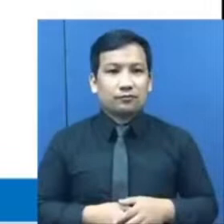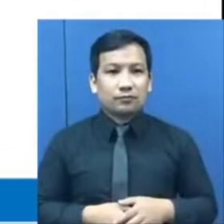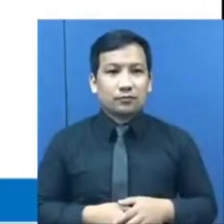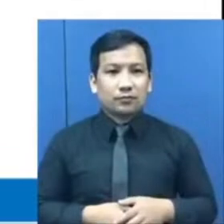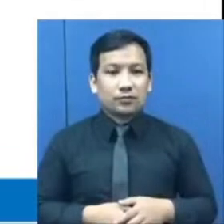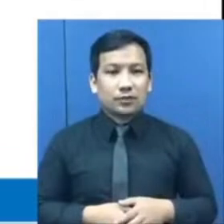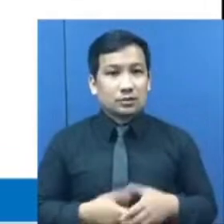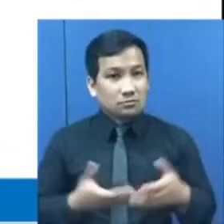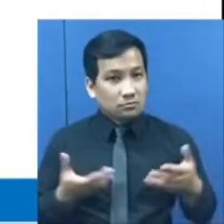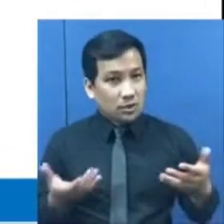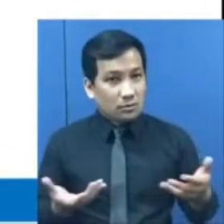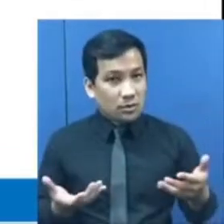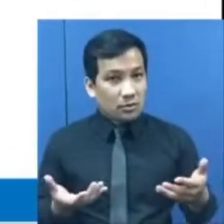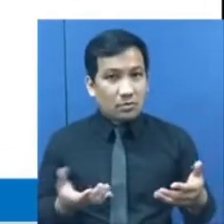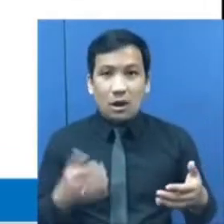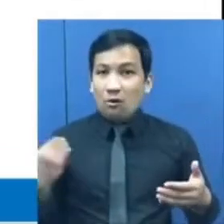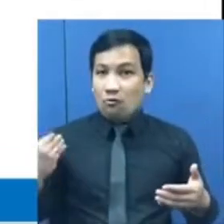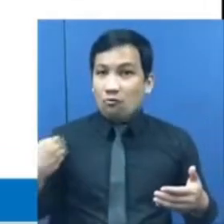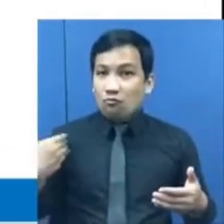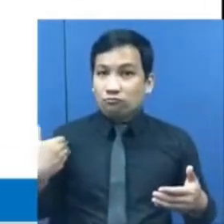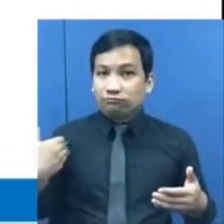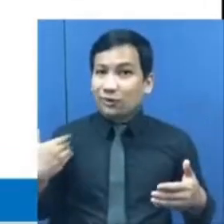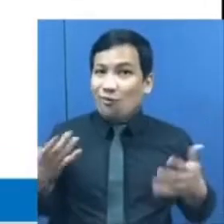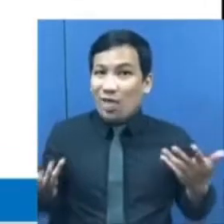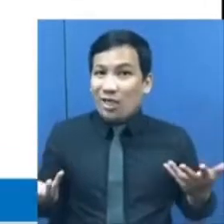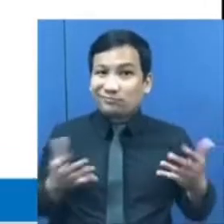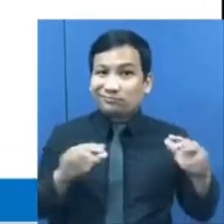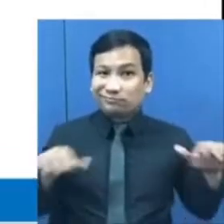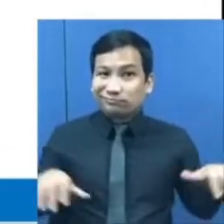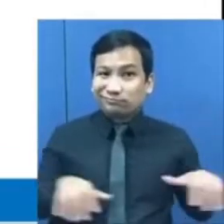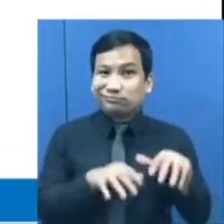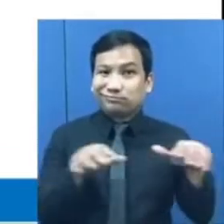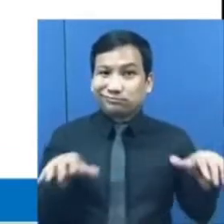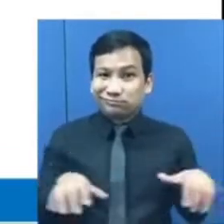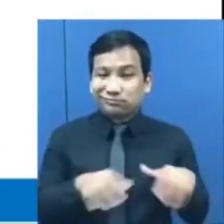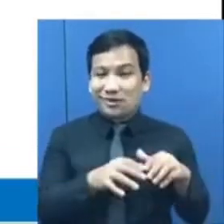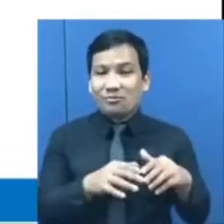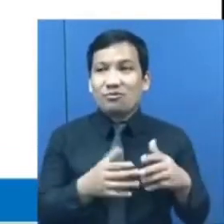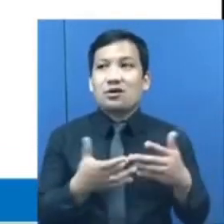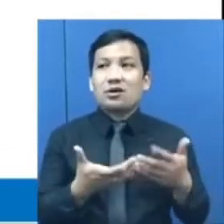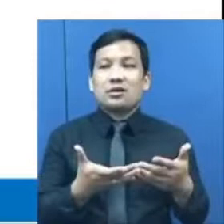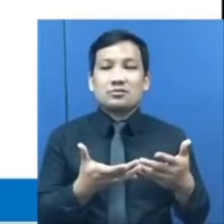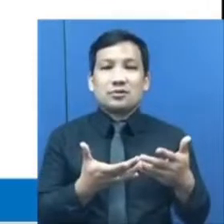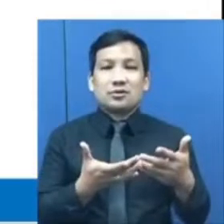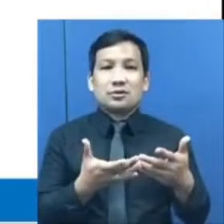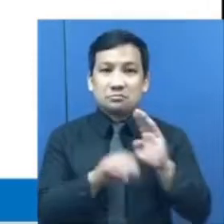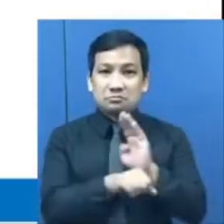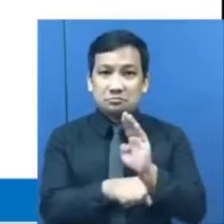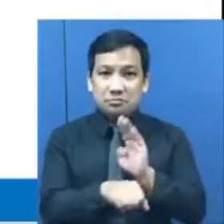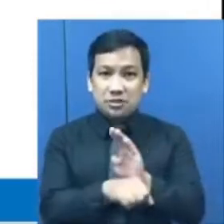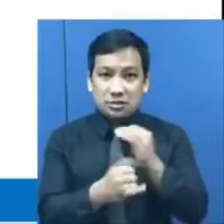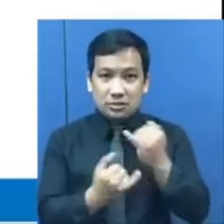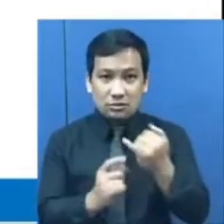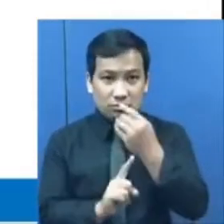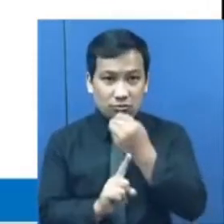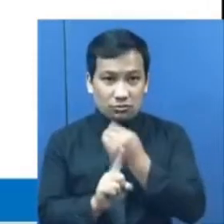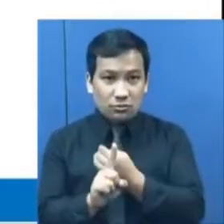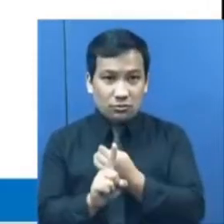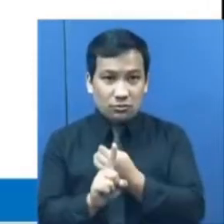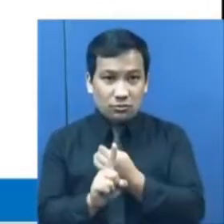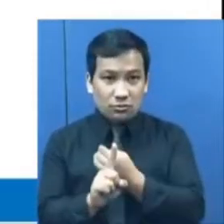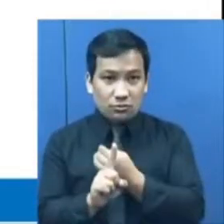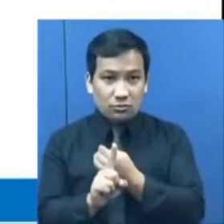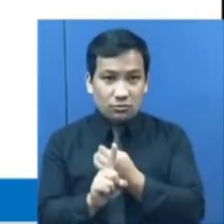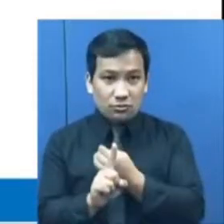Ang unemployed persons o bilang na nasa unemployed force na walang trabaho o negosyo nitong Oktober 2021 ay